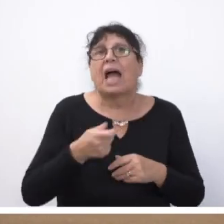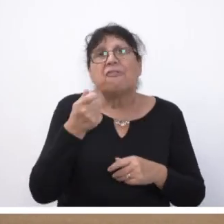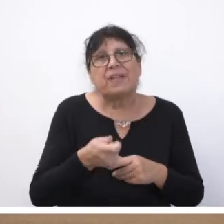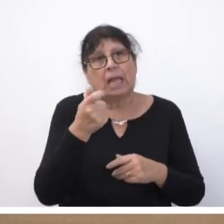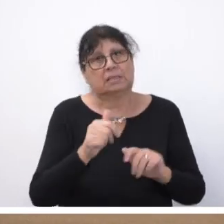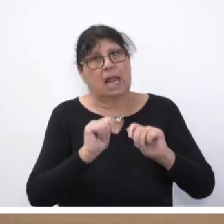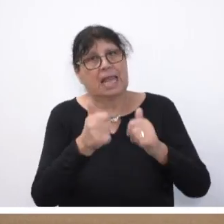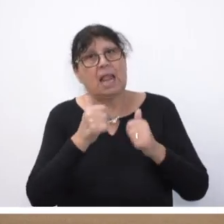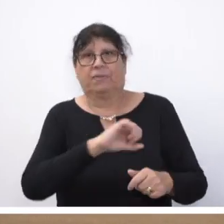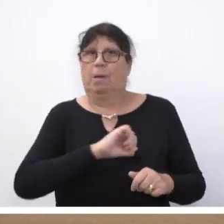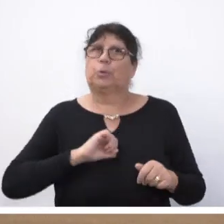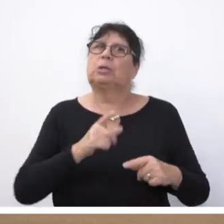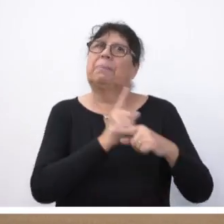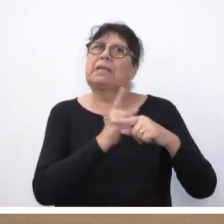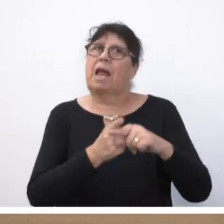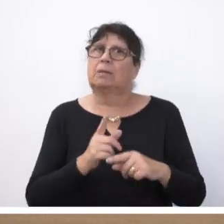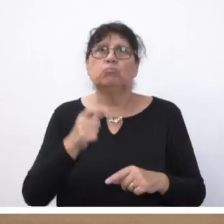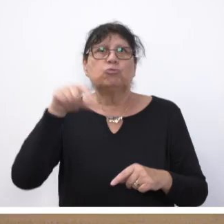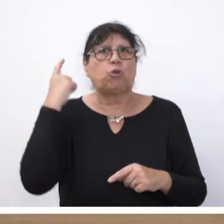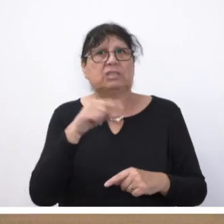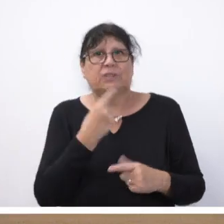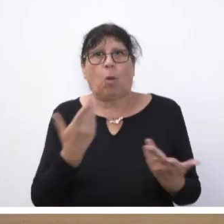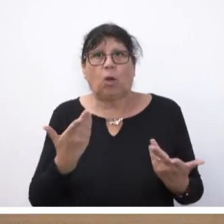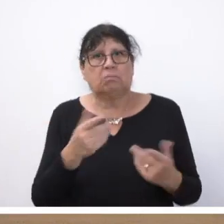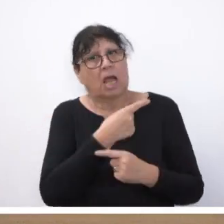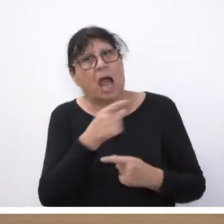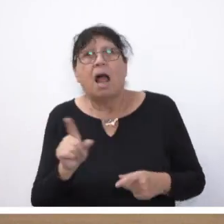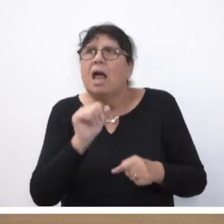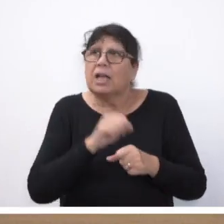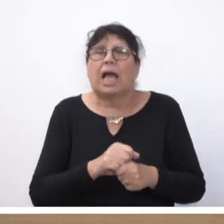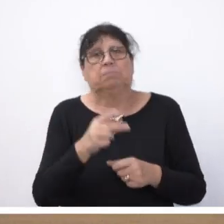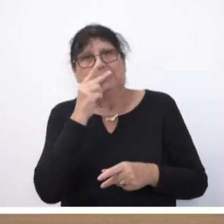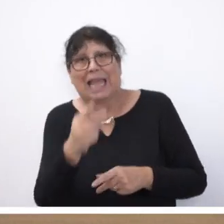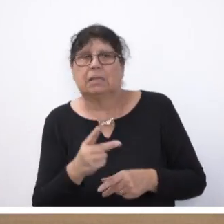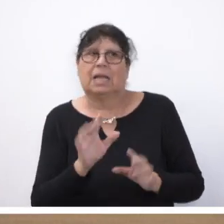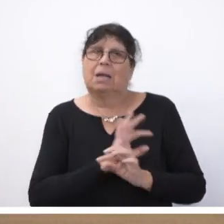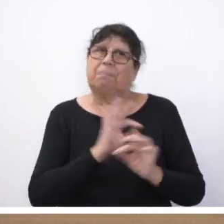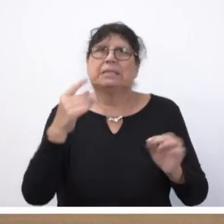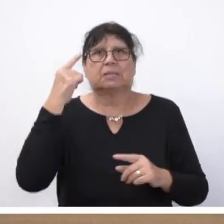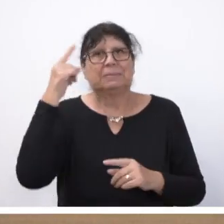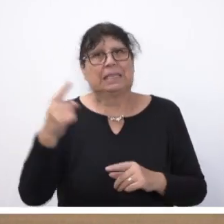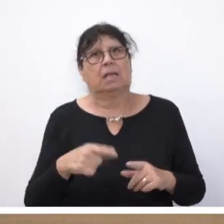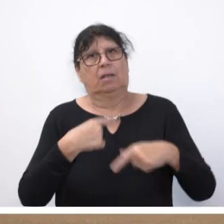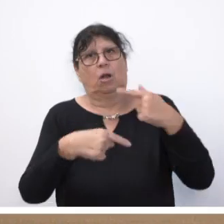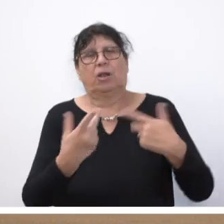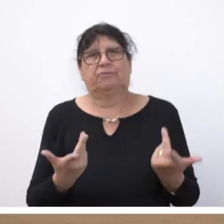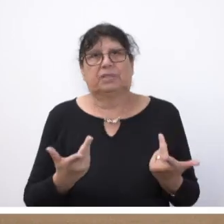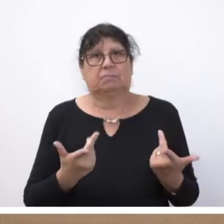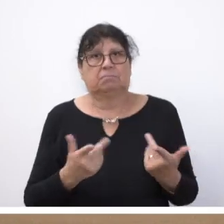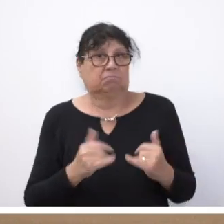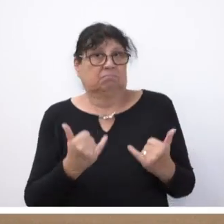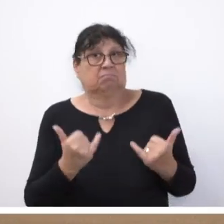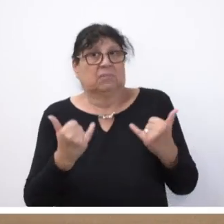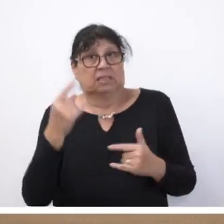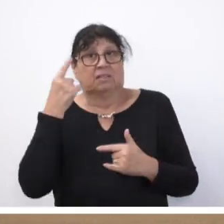werde sich der Bund beteiligen, versprach Scholz. Alle könnten sich darauf verlassen, dass das im besten Sinne geschieht. Mittlerweile